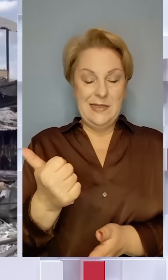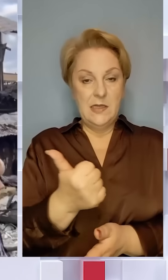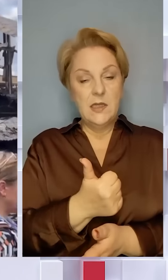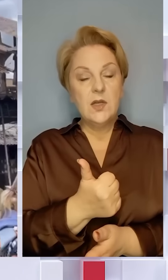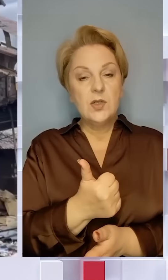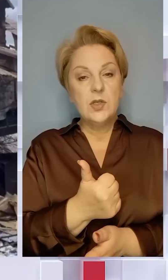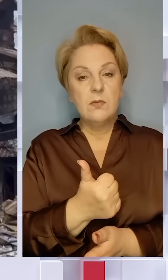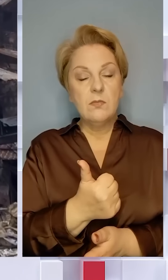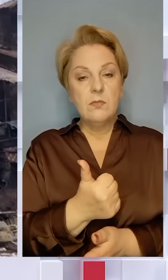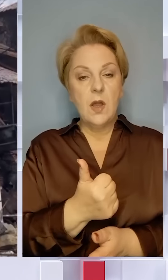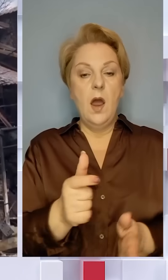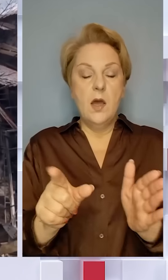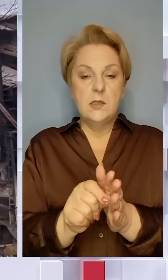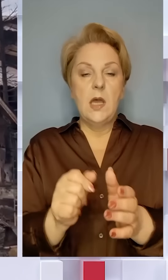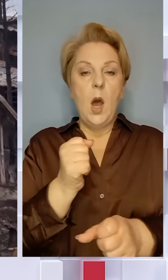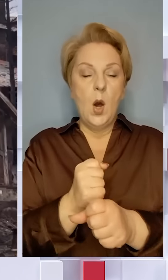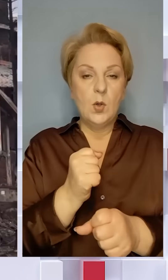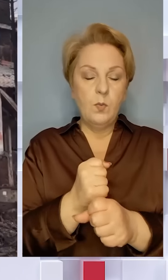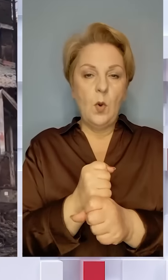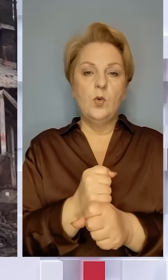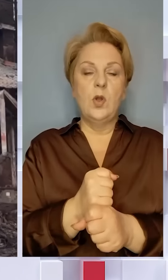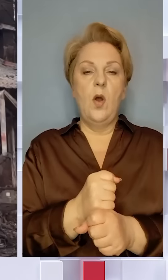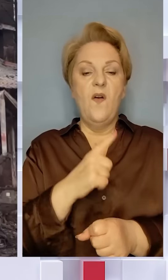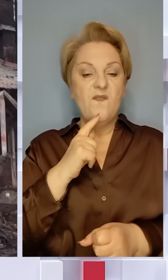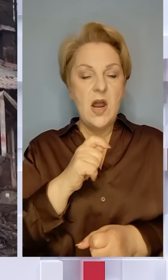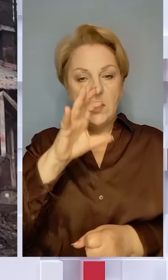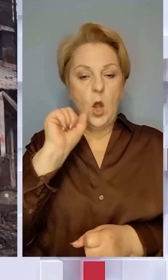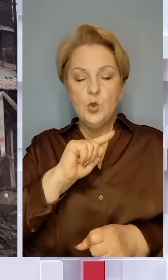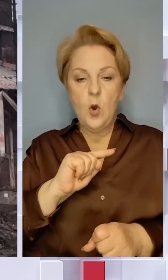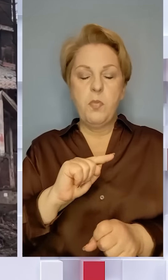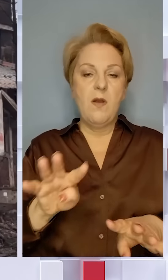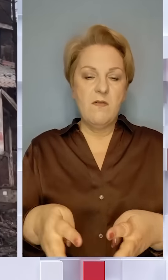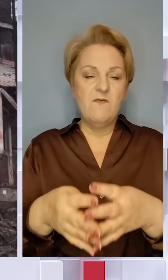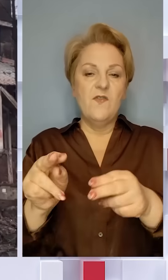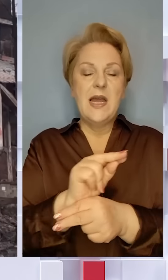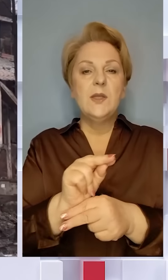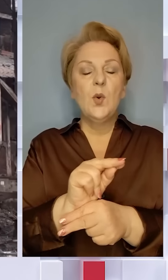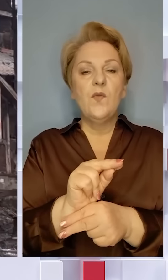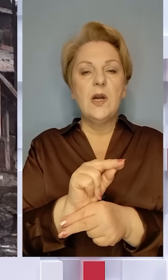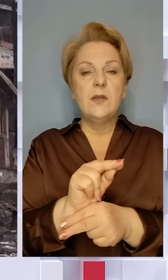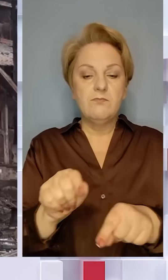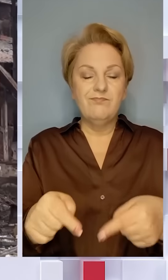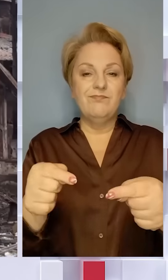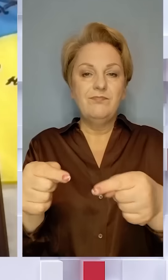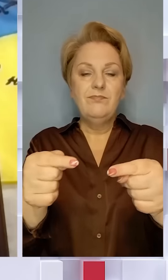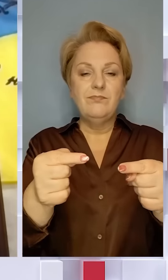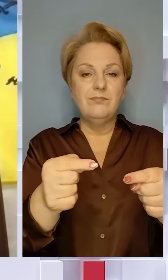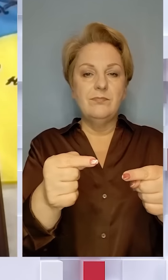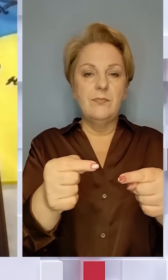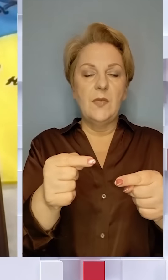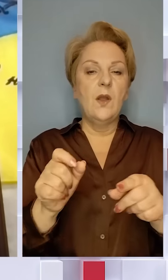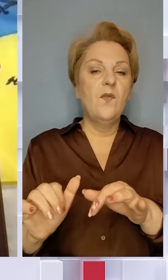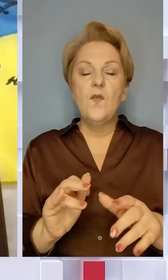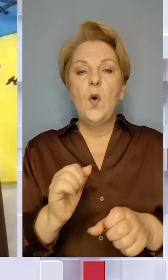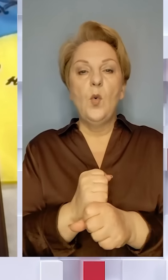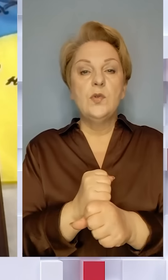з роботою в неділю і вночі, для того, щоб відновити функціонал.